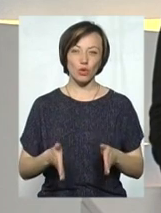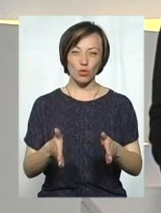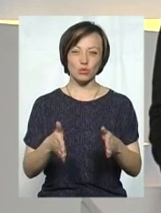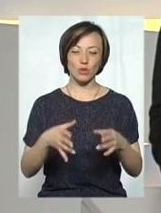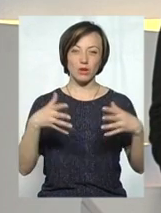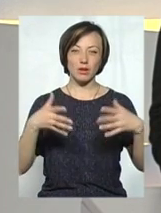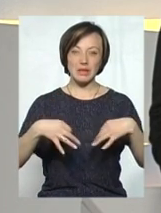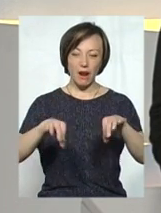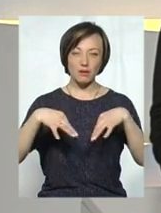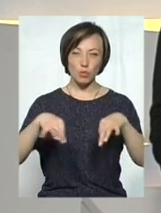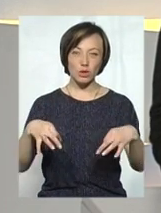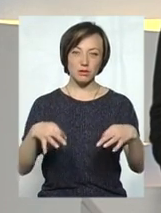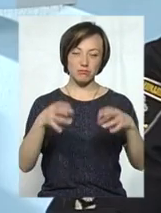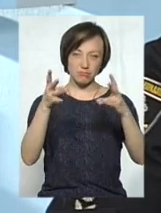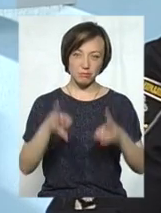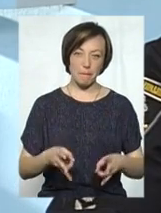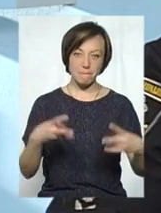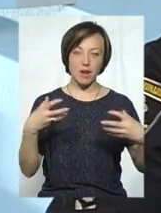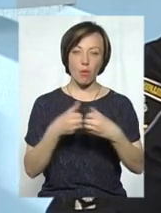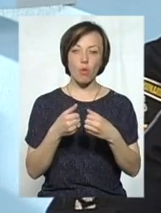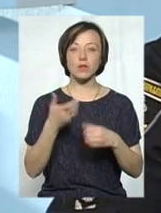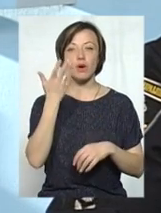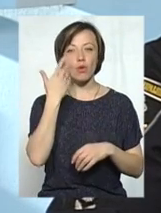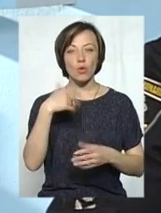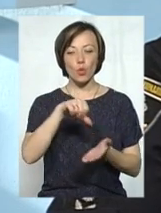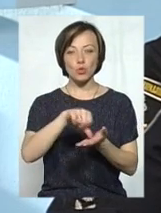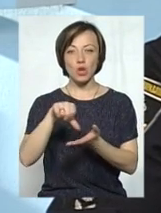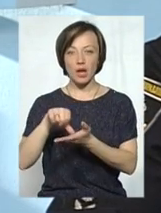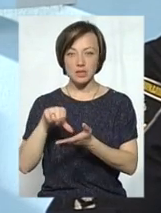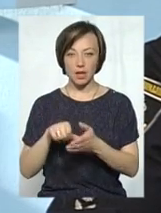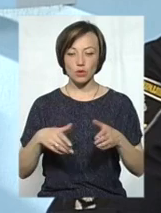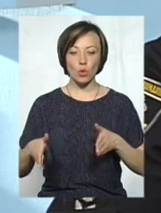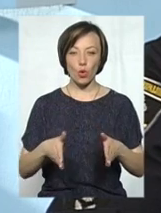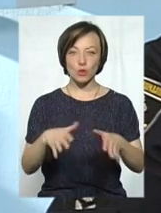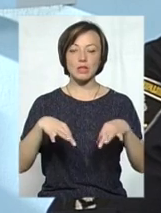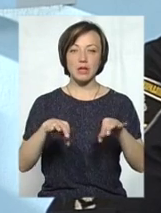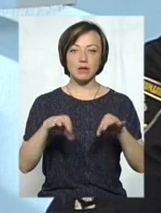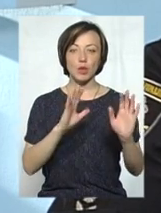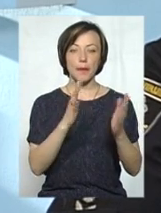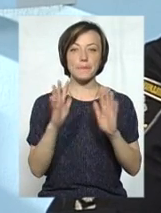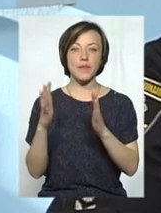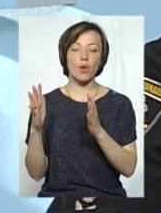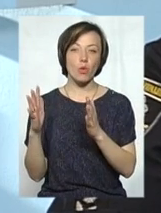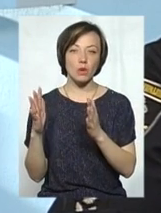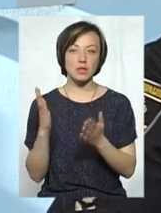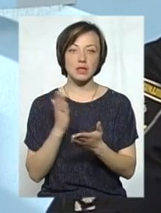пригоди, і в основному, коли учасниками дорожньо-транспортних пригод